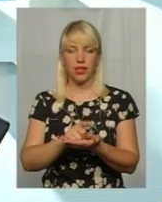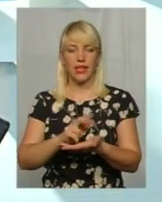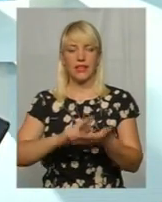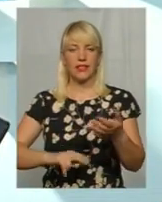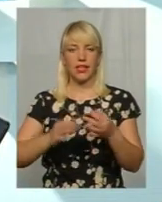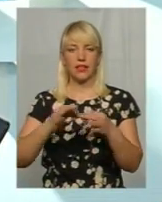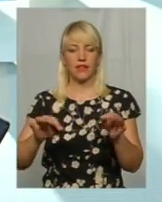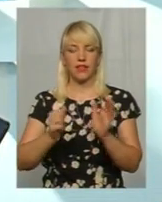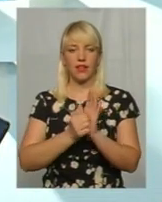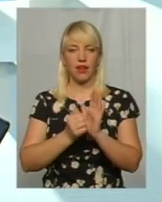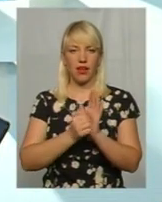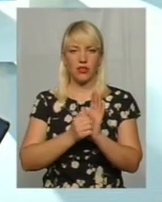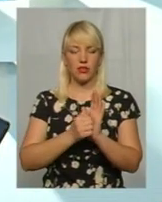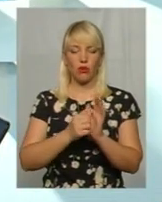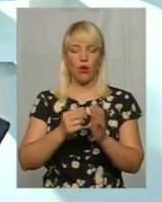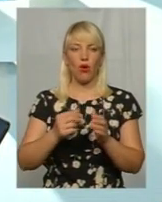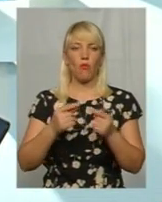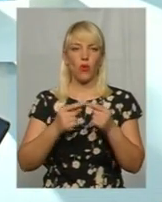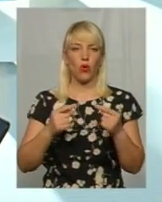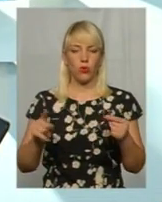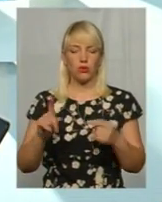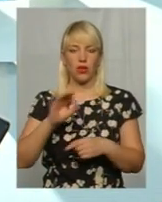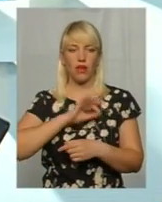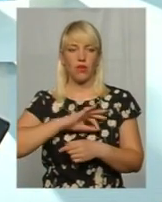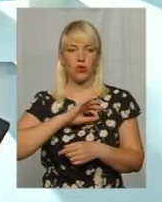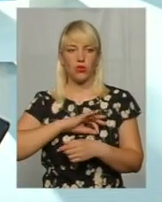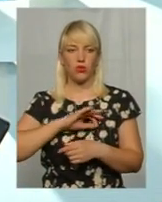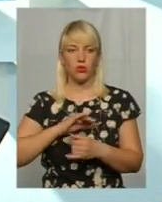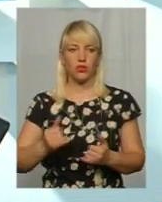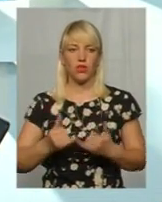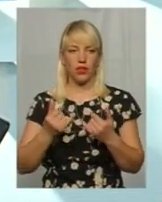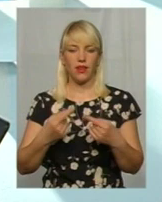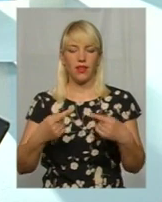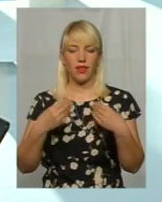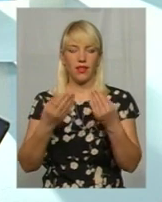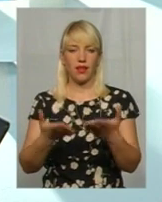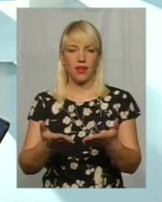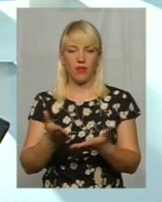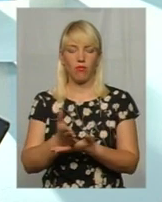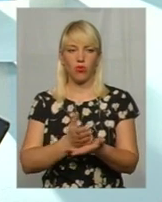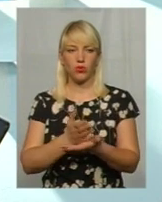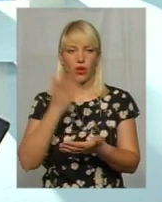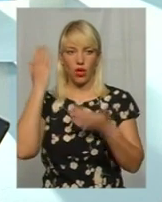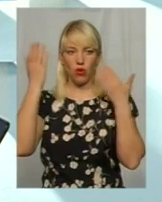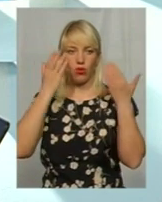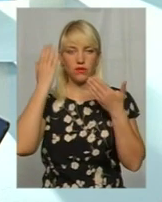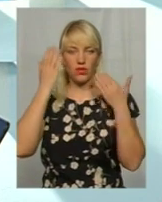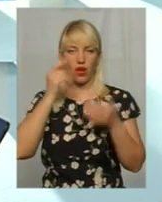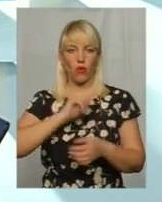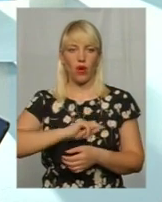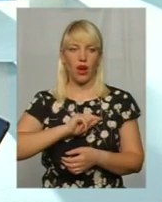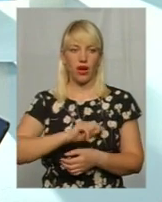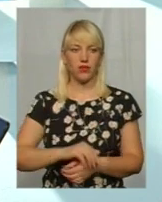сертифікації продукції, відповідно, яка використовується для надання послуг розважального характеру.